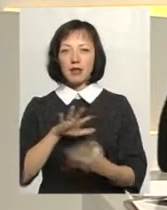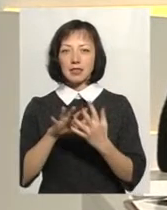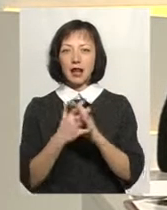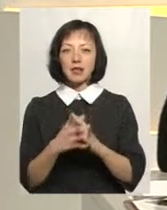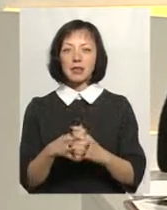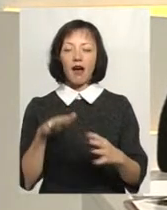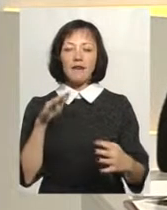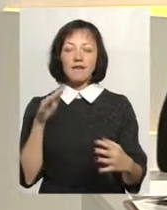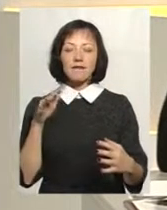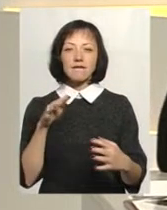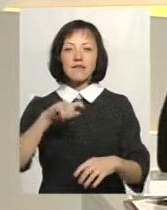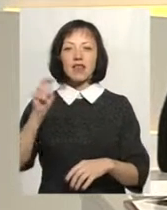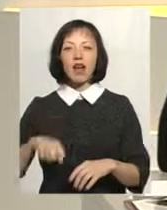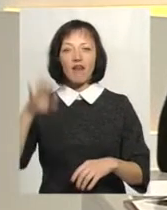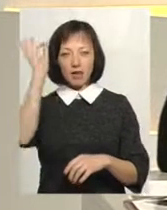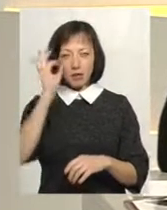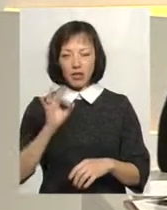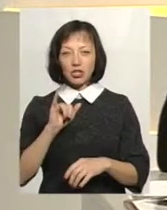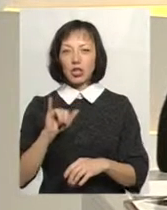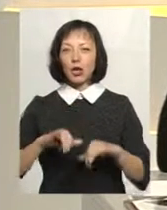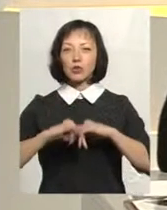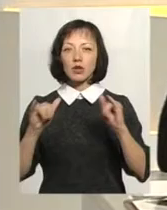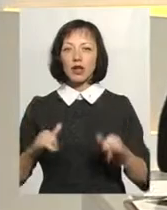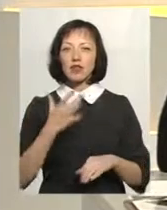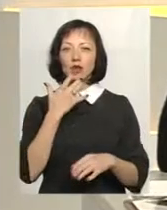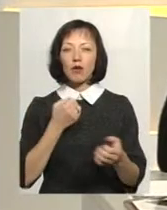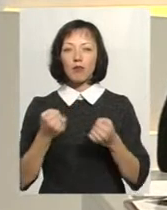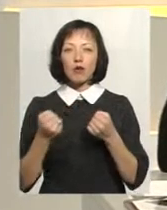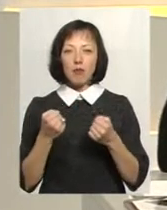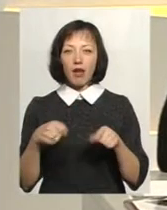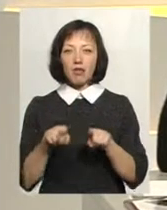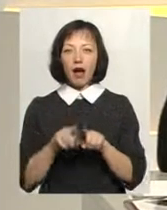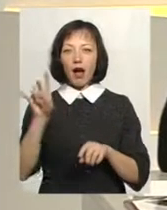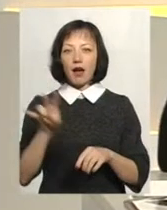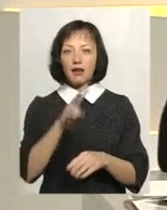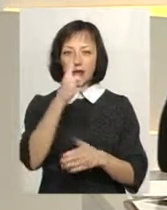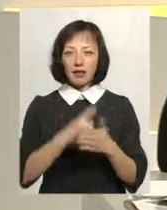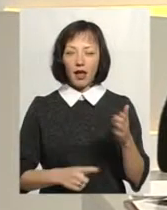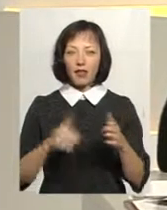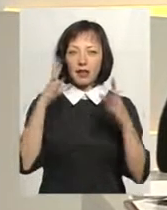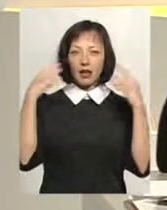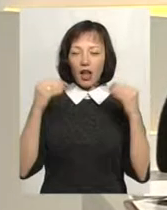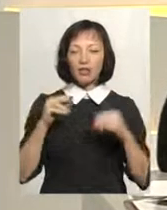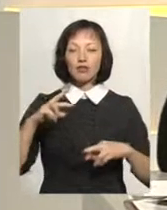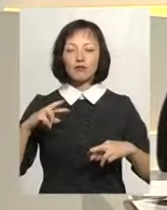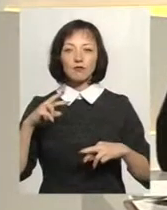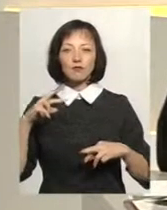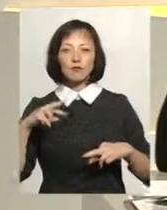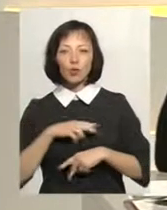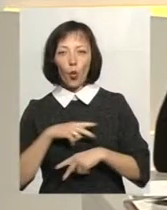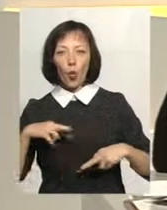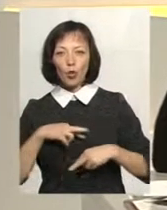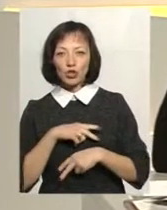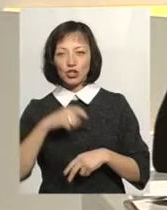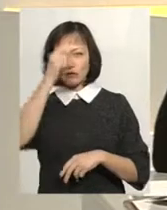війна в Німеччині, і розгорталась національна визвольна боротьба, така релігійна, у Нідерландах, Чехії, Угорщині, знову